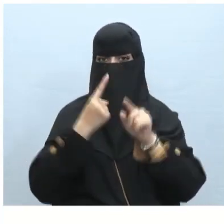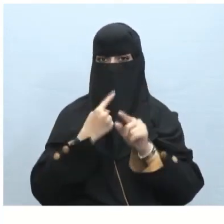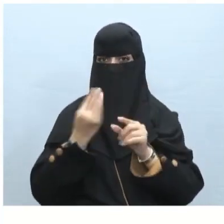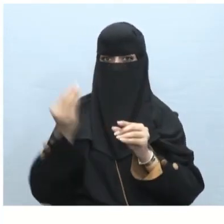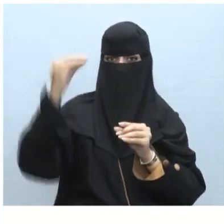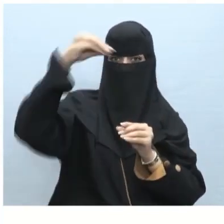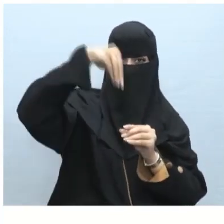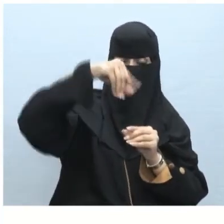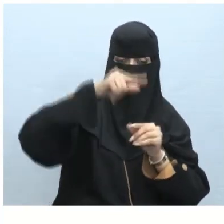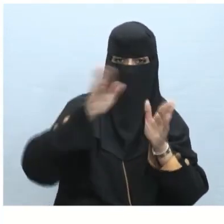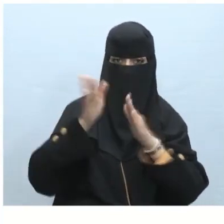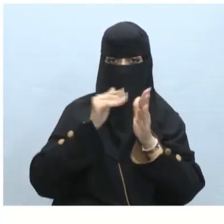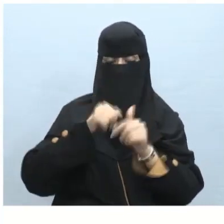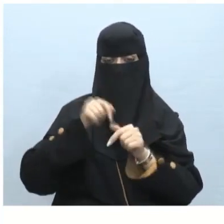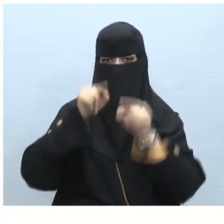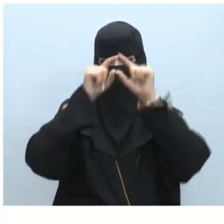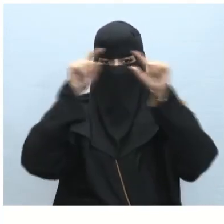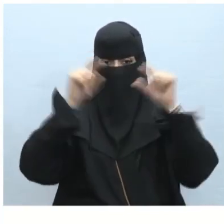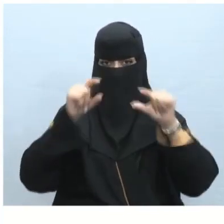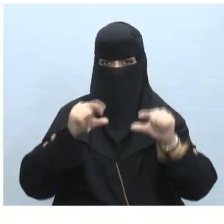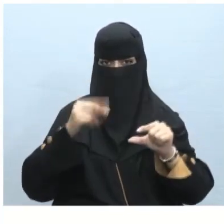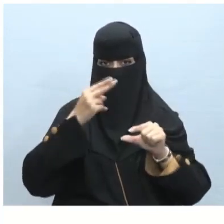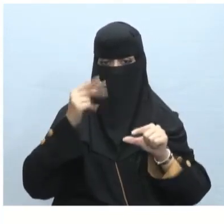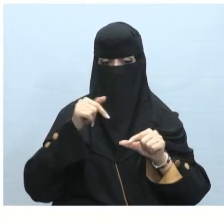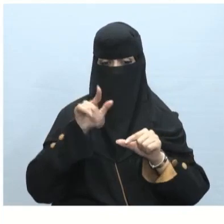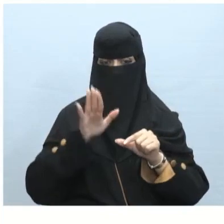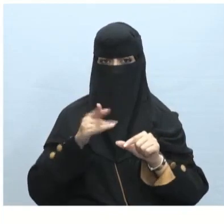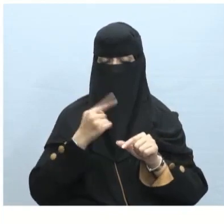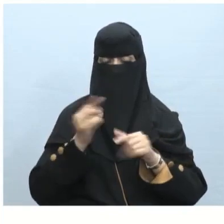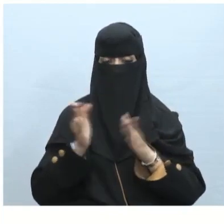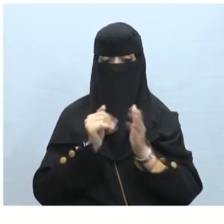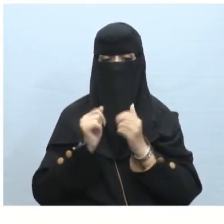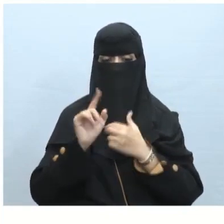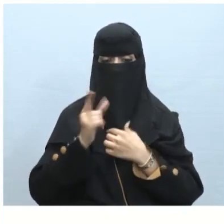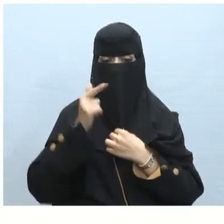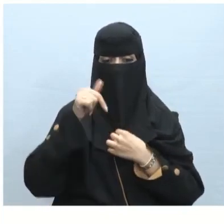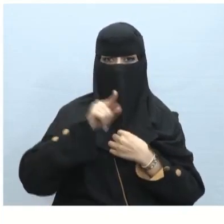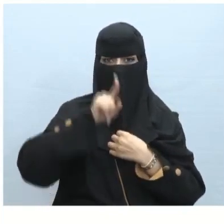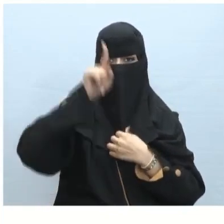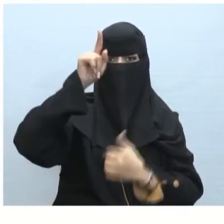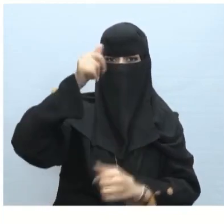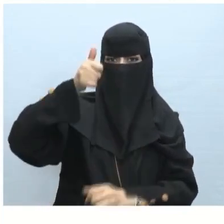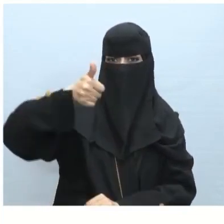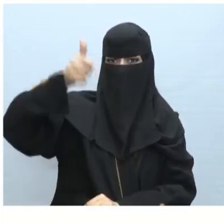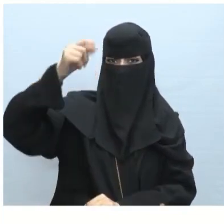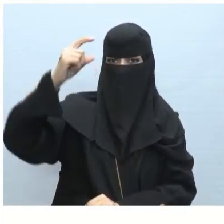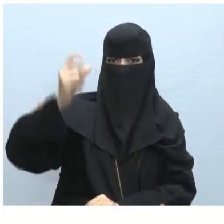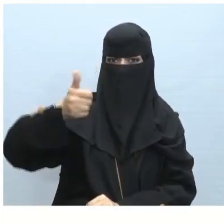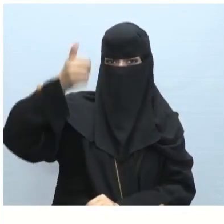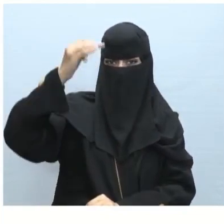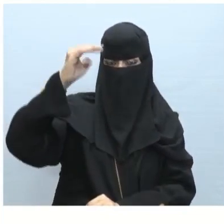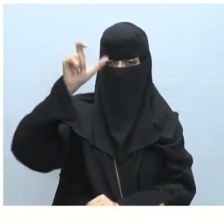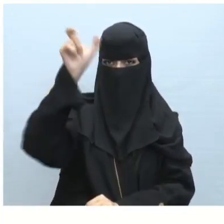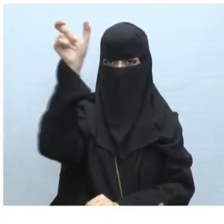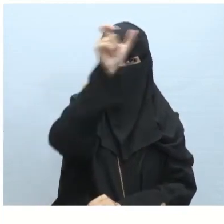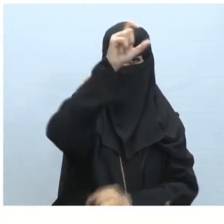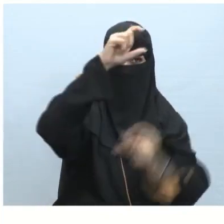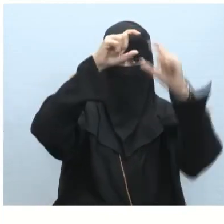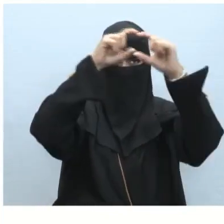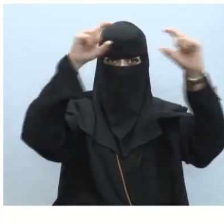نريد عمل أو إدراج رسم SmartArt إليها بعد ذلك من قائمة إدراج